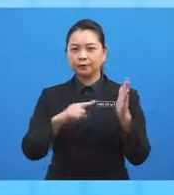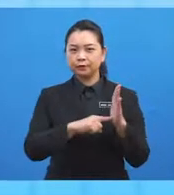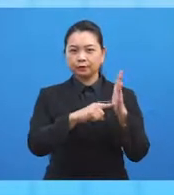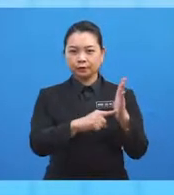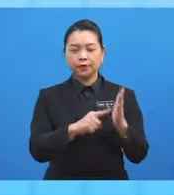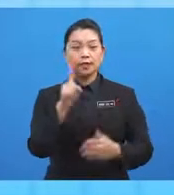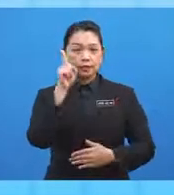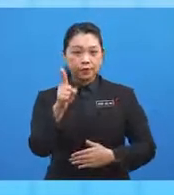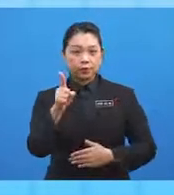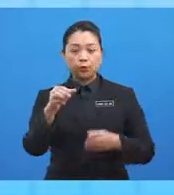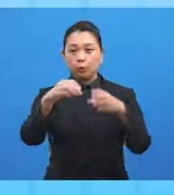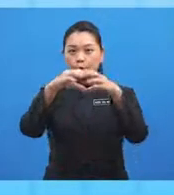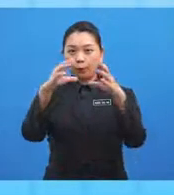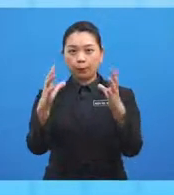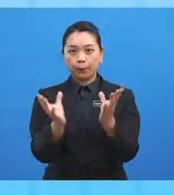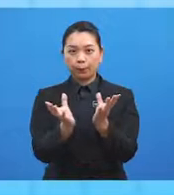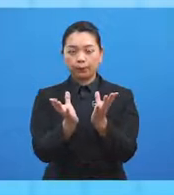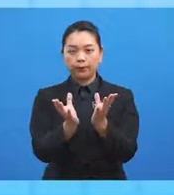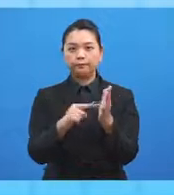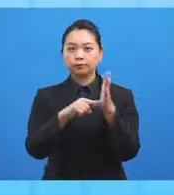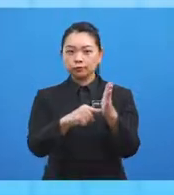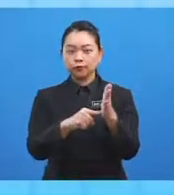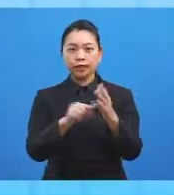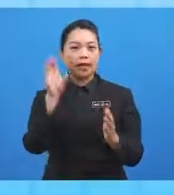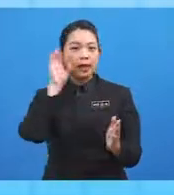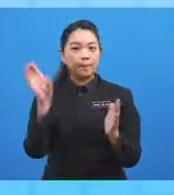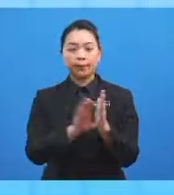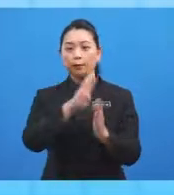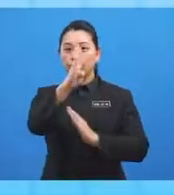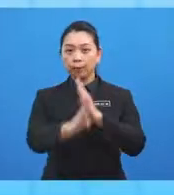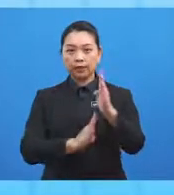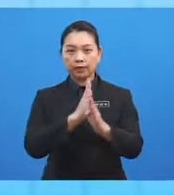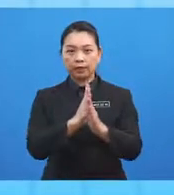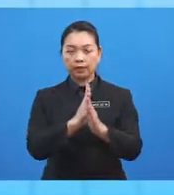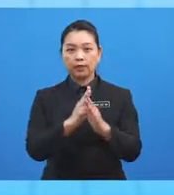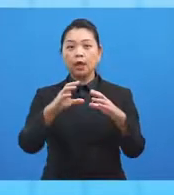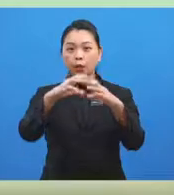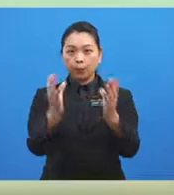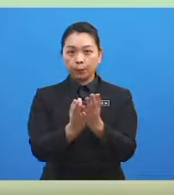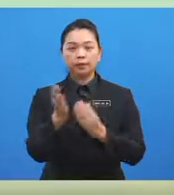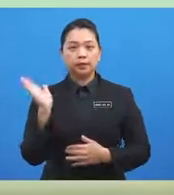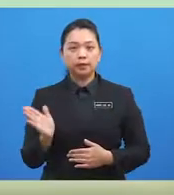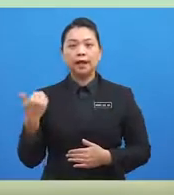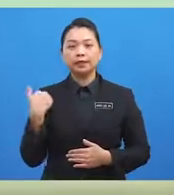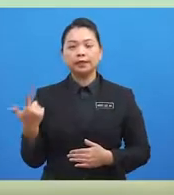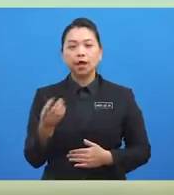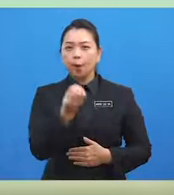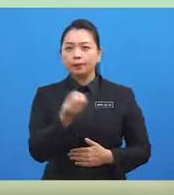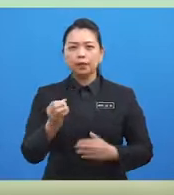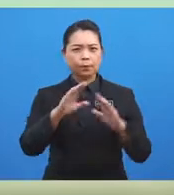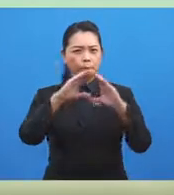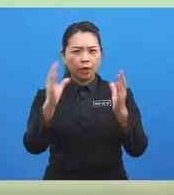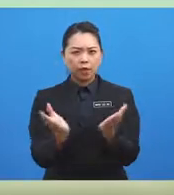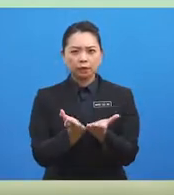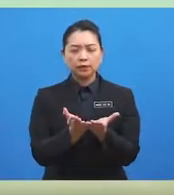sebuah globe yang menunjukkan gambaran bumi. Globe merupakan objek bulat di